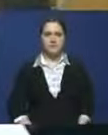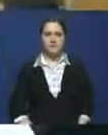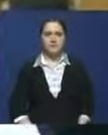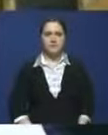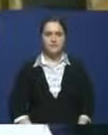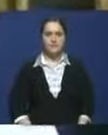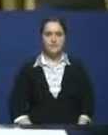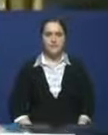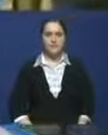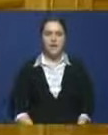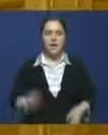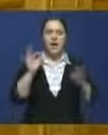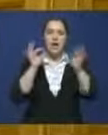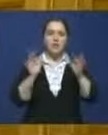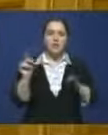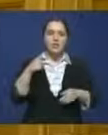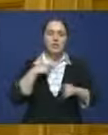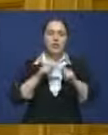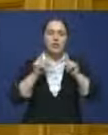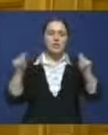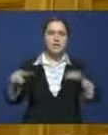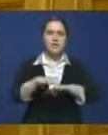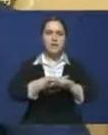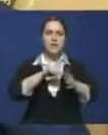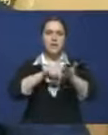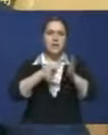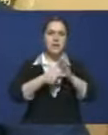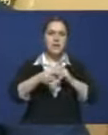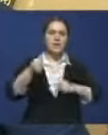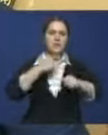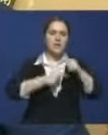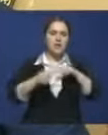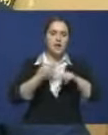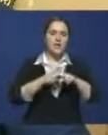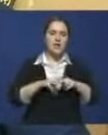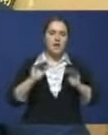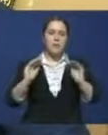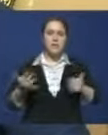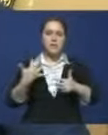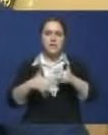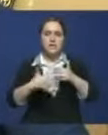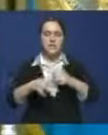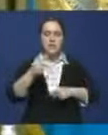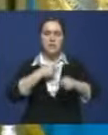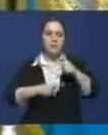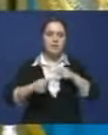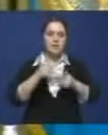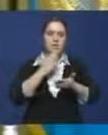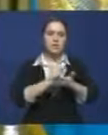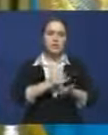правильно, что мы создали Национальную палату предпринимателей, малому и среднему бизнесу, предпринимателю в целом придаем